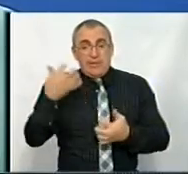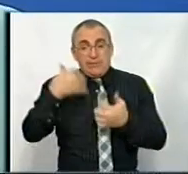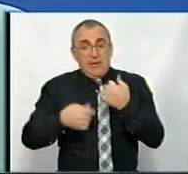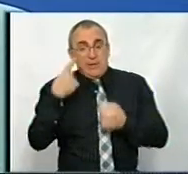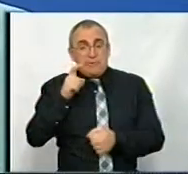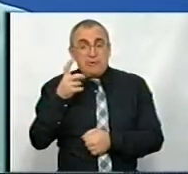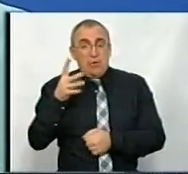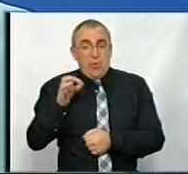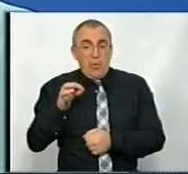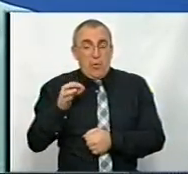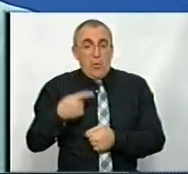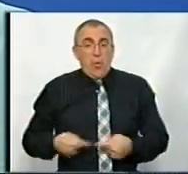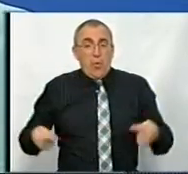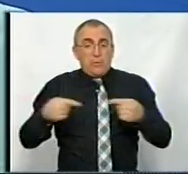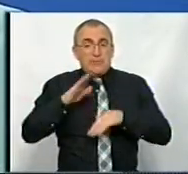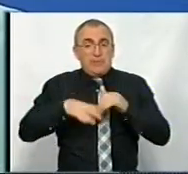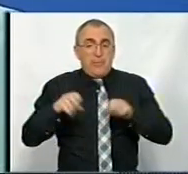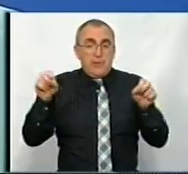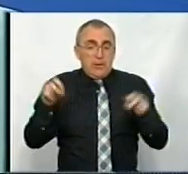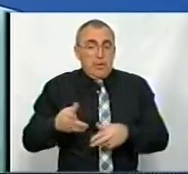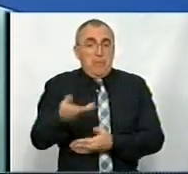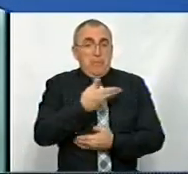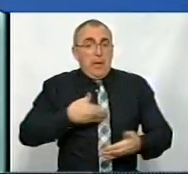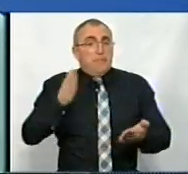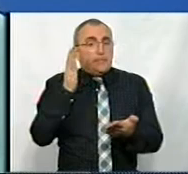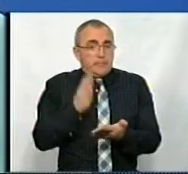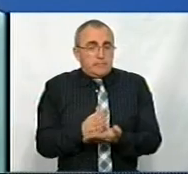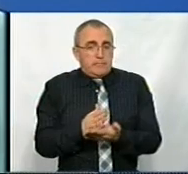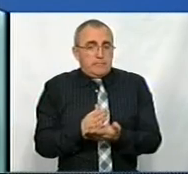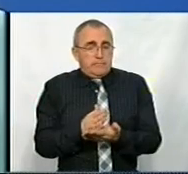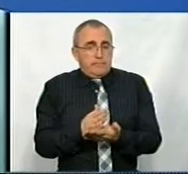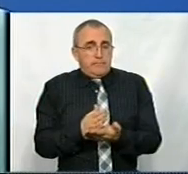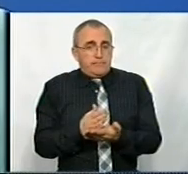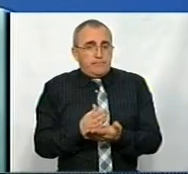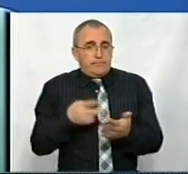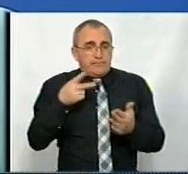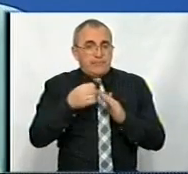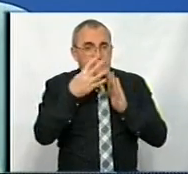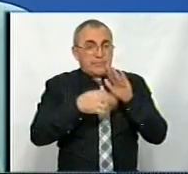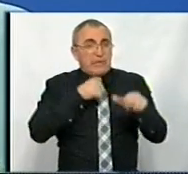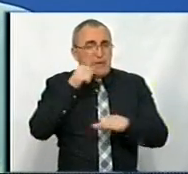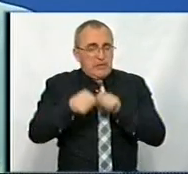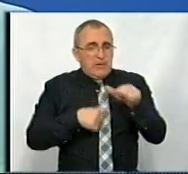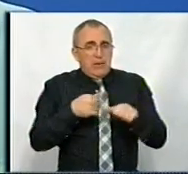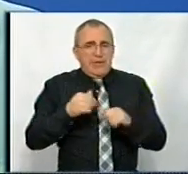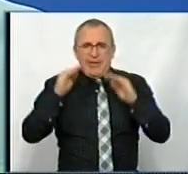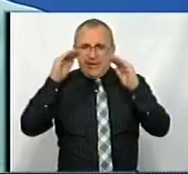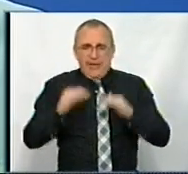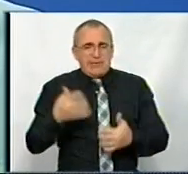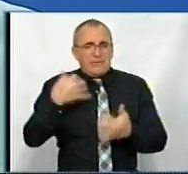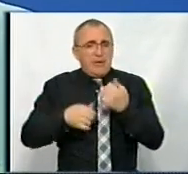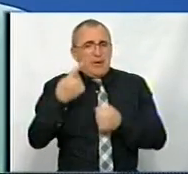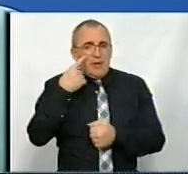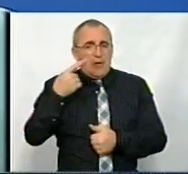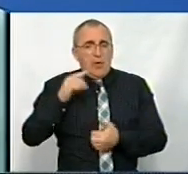ЗНО, у розрізі конкретних спеціальностей, то ми маємо, знову ж таки, 2019 рік, найнижчий середній бал